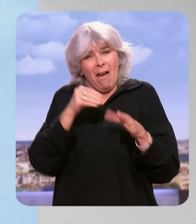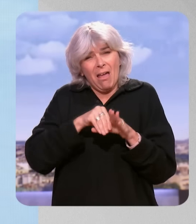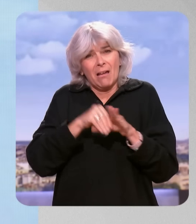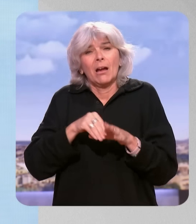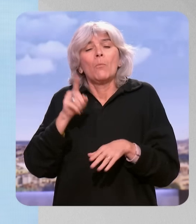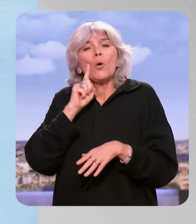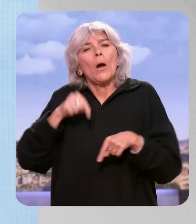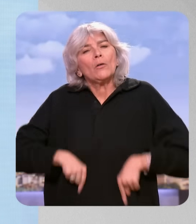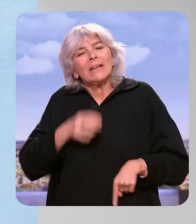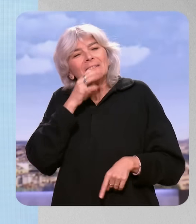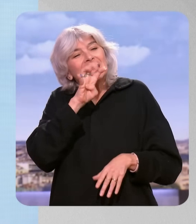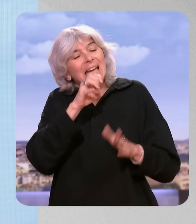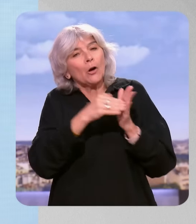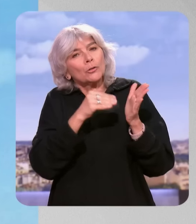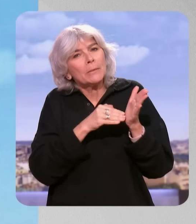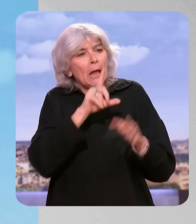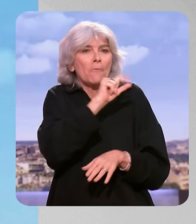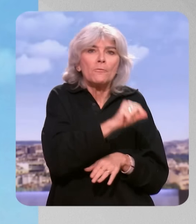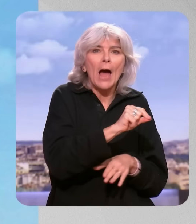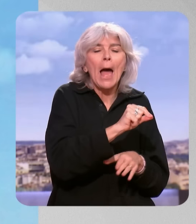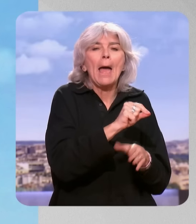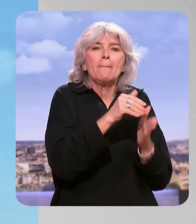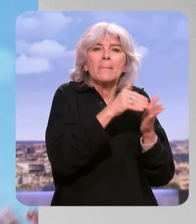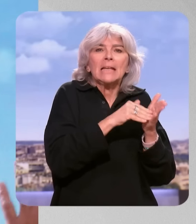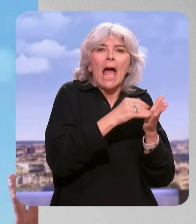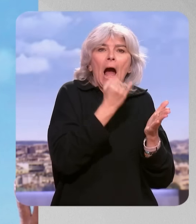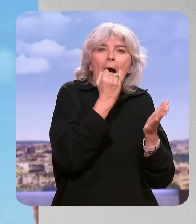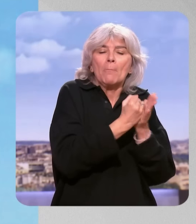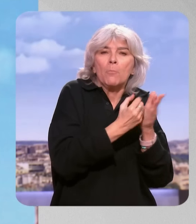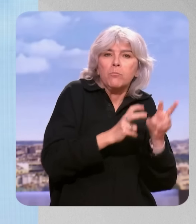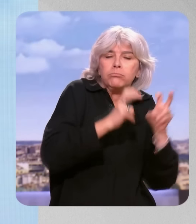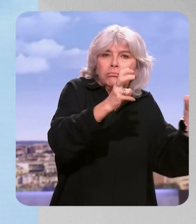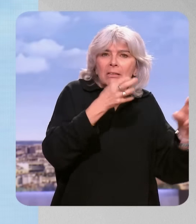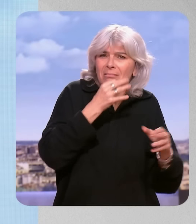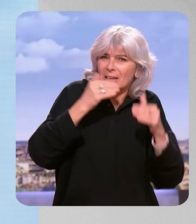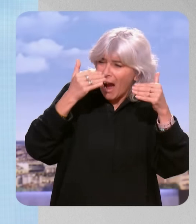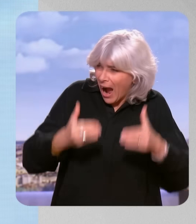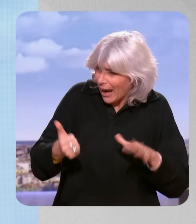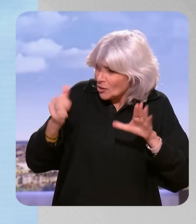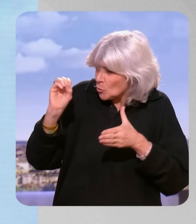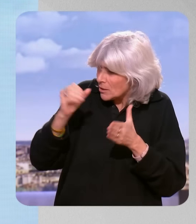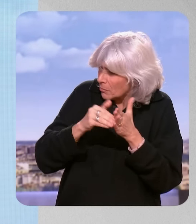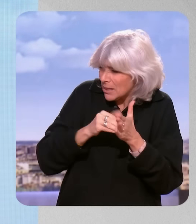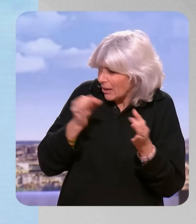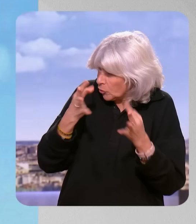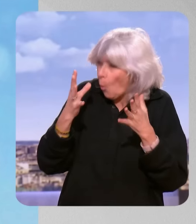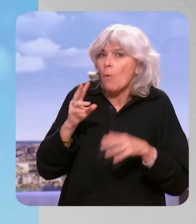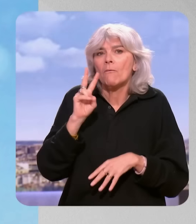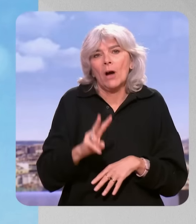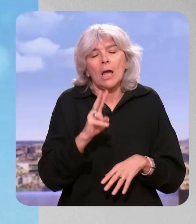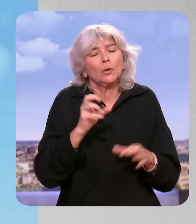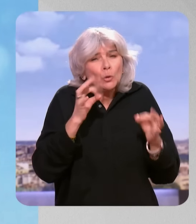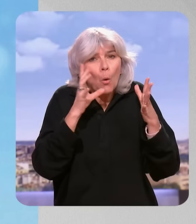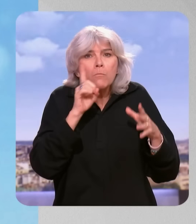qu'on fait 40 milliards d'économie, 20 milliards de hausse d'impôt. Vous avez déjà dit, arrêtons 60 milliards, c'est beaucoup trop. Oui, c'est